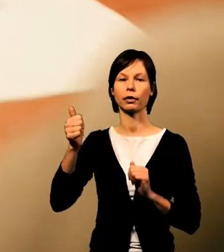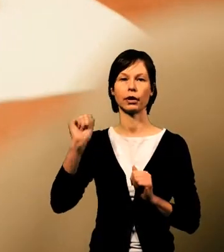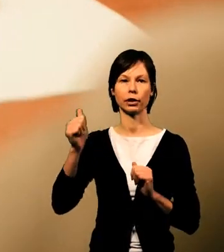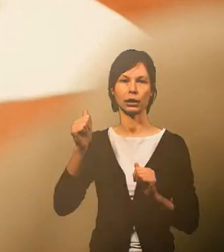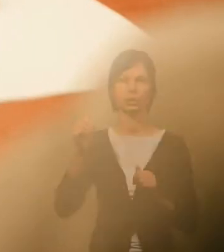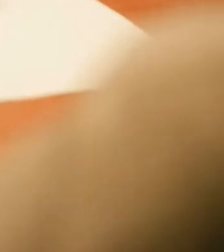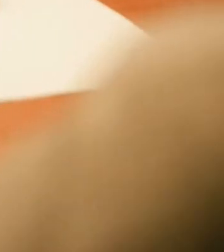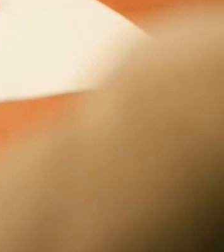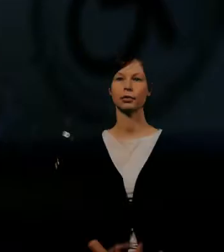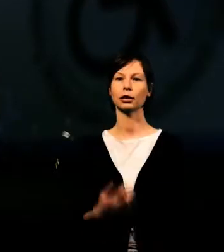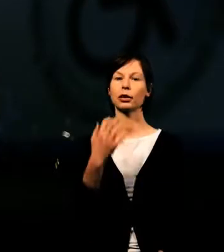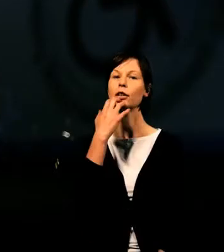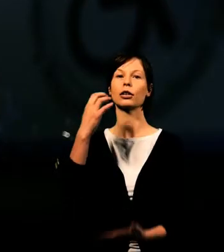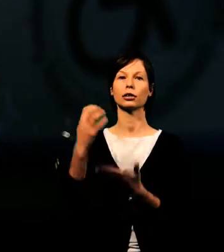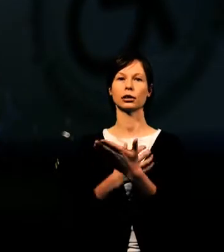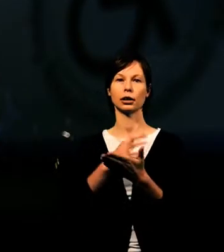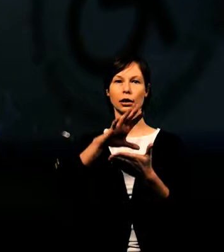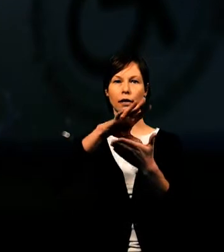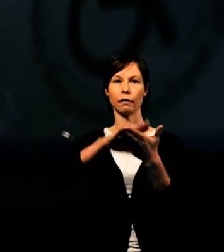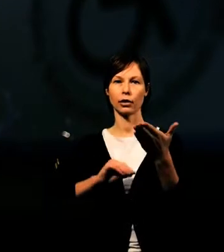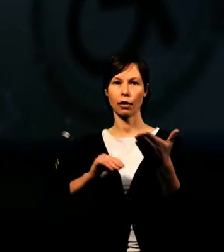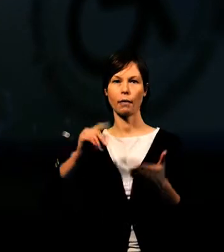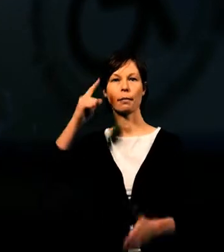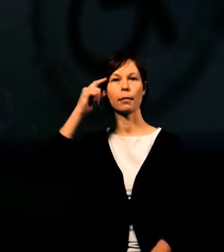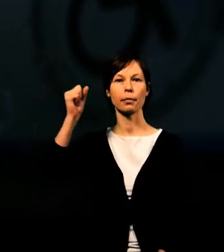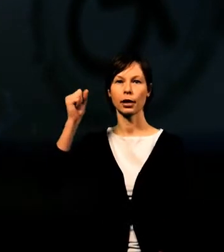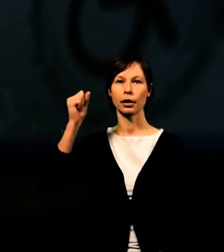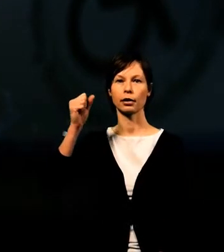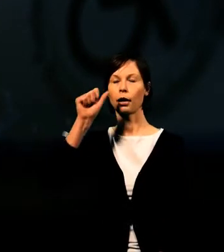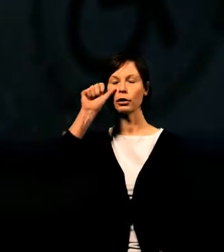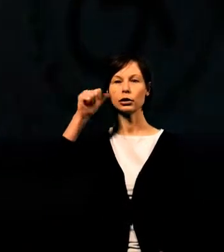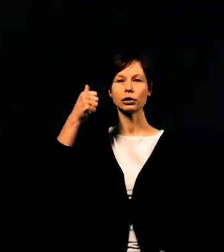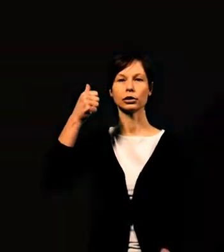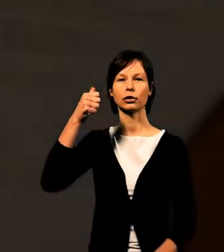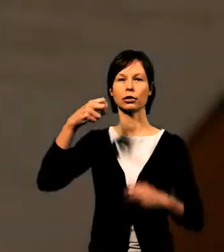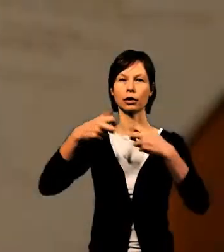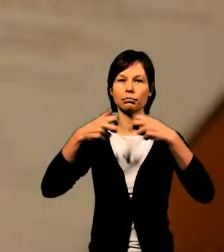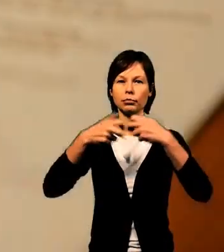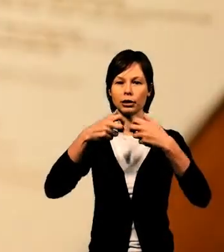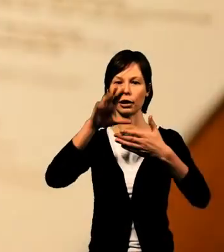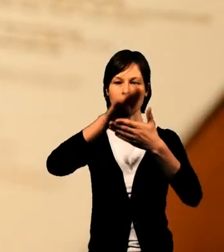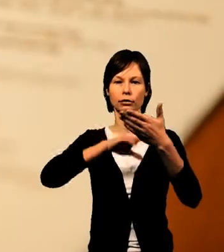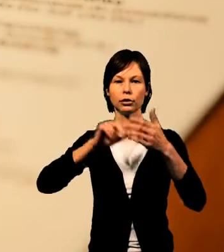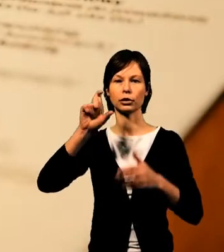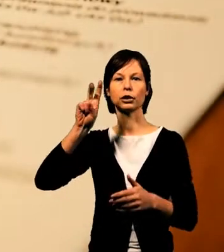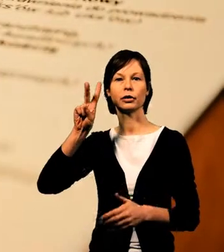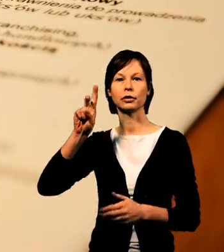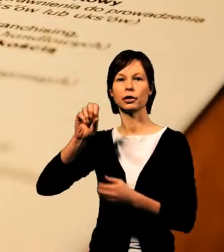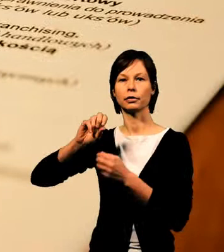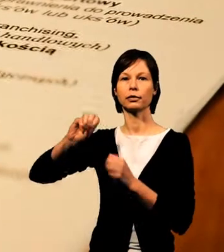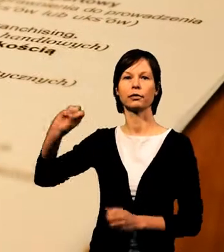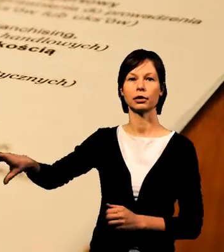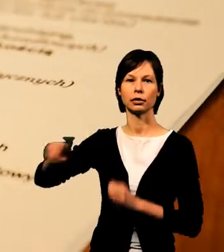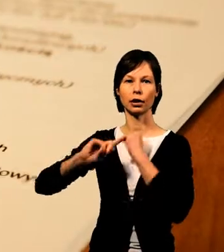kwalifikacyjnej. Korzystanie z szablonów przy pisaniu CV. Pamiętajmy, że takie CV jako pierwsze ląduje w koszu. Niepotrzebne dane